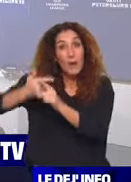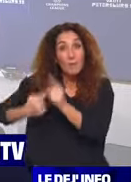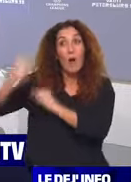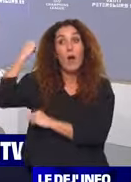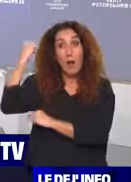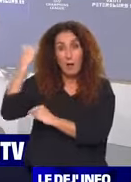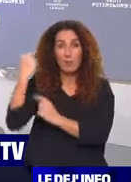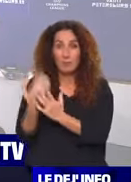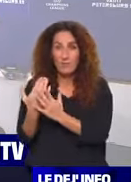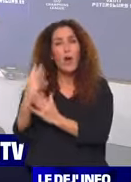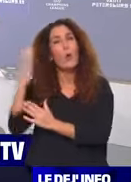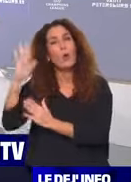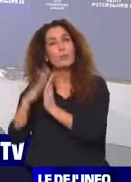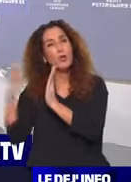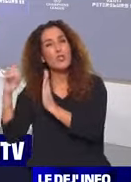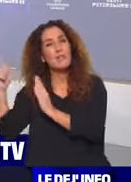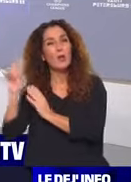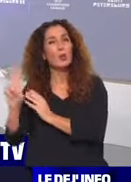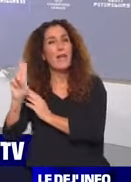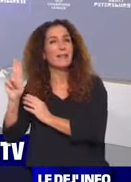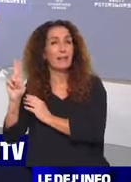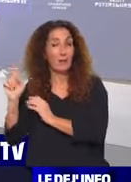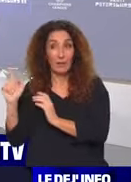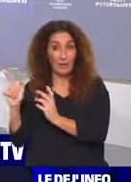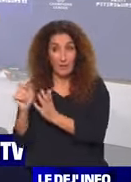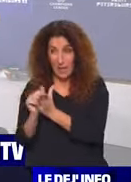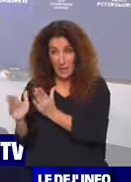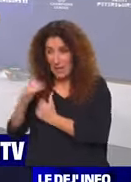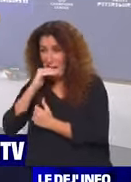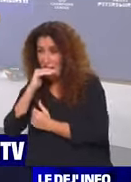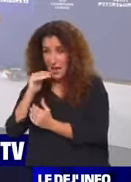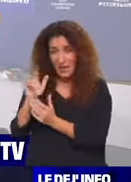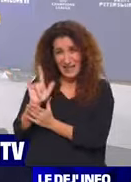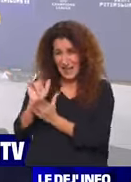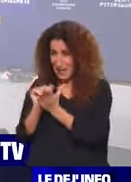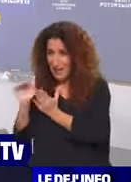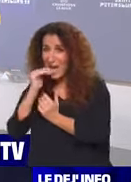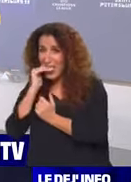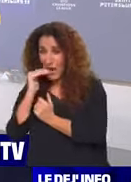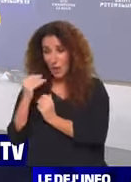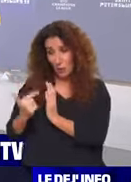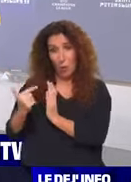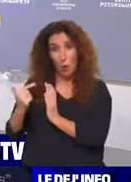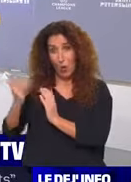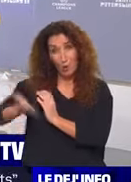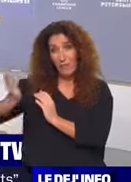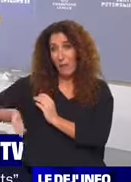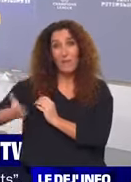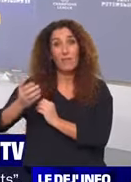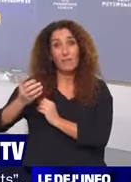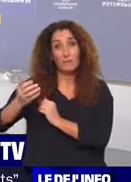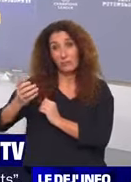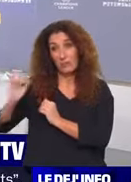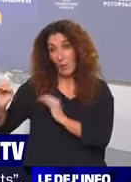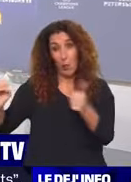Manchester. A l'époque,'était Manchester United. Ils avaient été éliminés de justesse les Lillois avec deux défaites, un but à zéro. Là, on va voir si ça va être